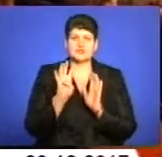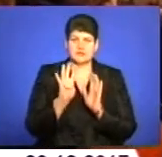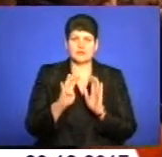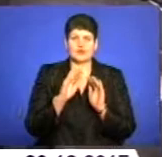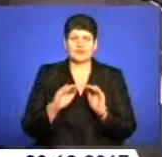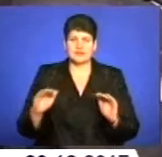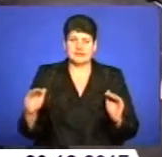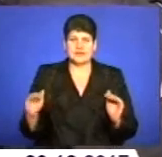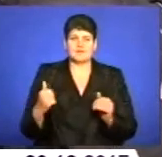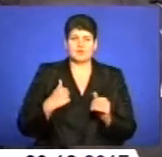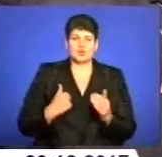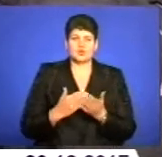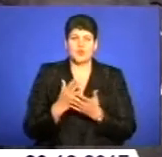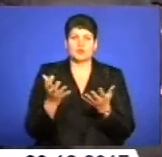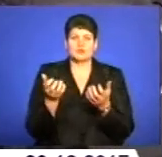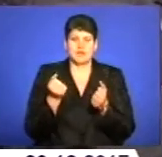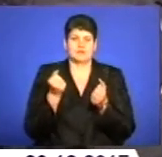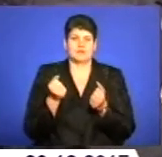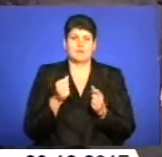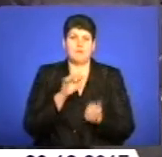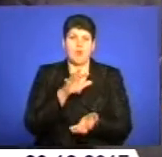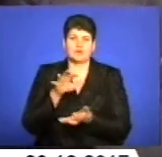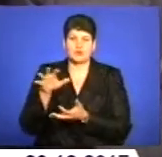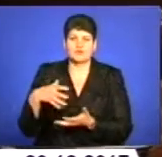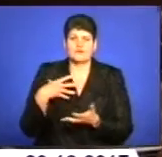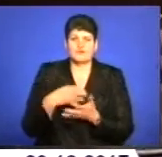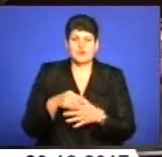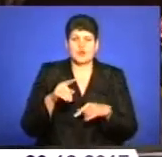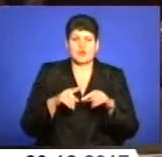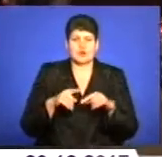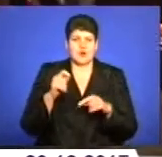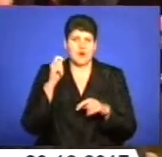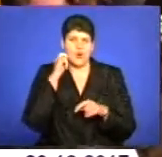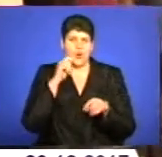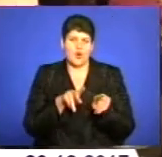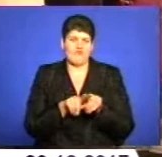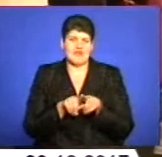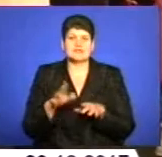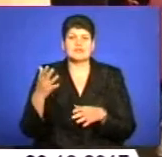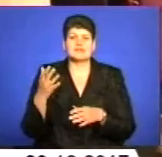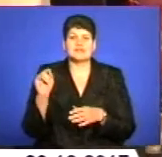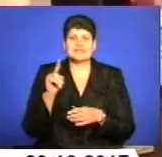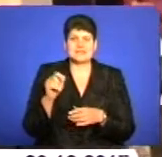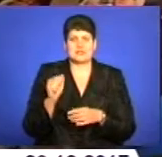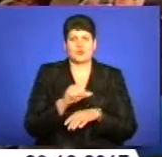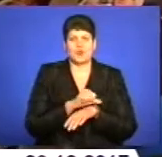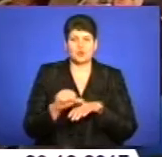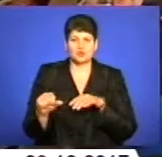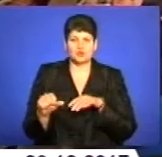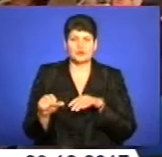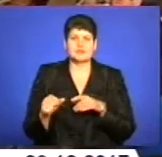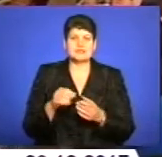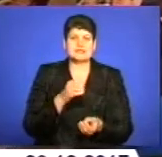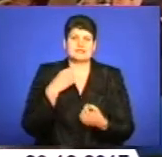військовослужбовців отримали подарунки від своїх ровесників з-за кордону. Відтак ця акція об'єднала українців всього світу. Святкові